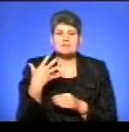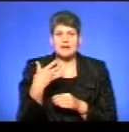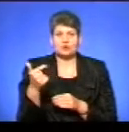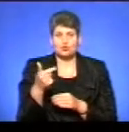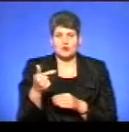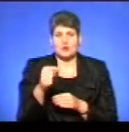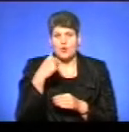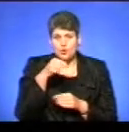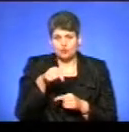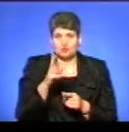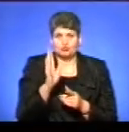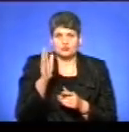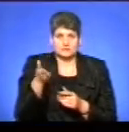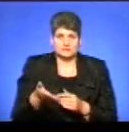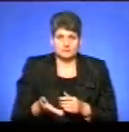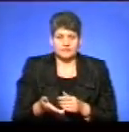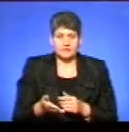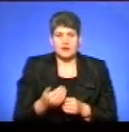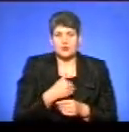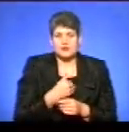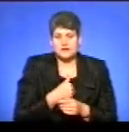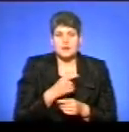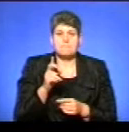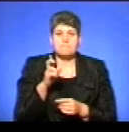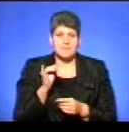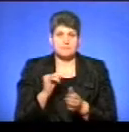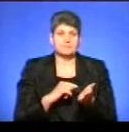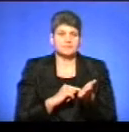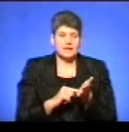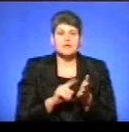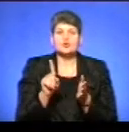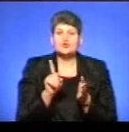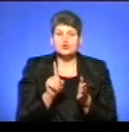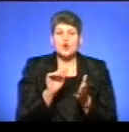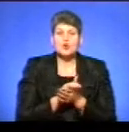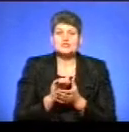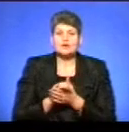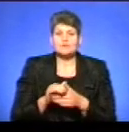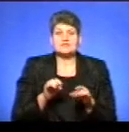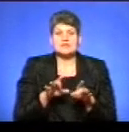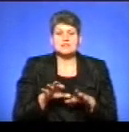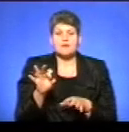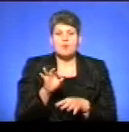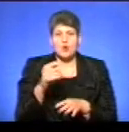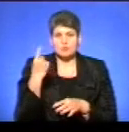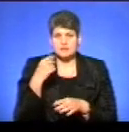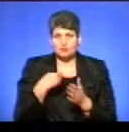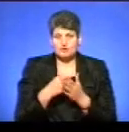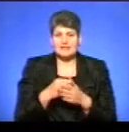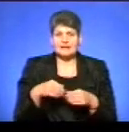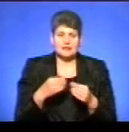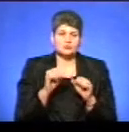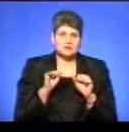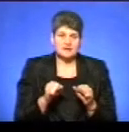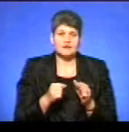року, що передує плану. Перш за все, хотіла б зазначити, що ознайомлення із рішенням про обласний бюджет дає підстави